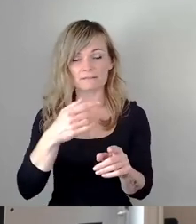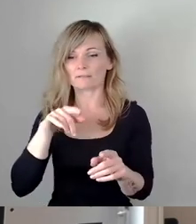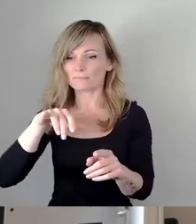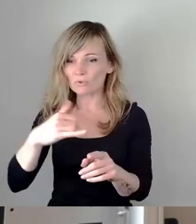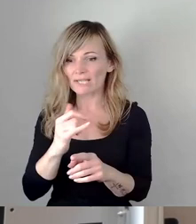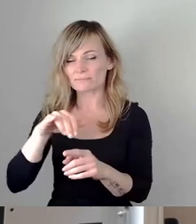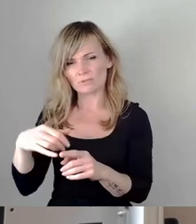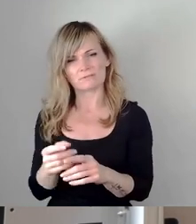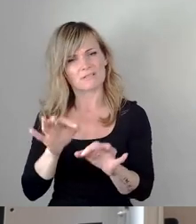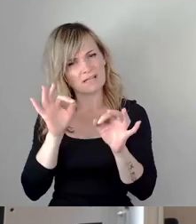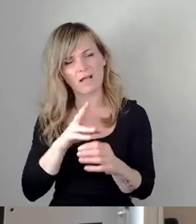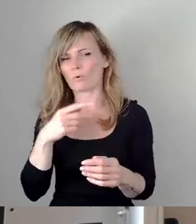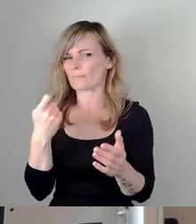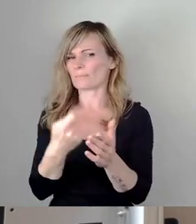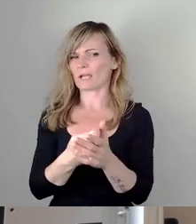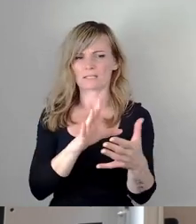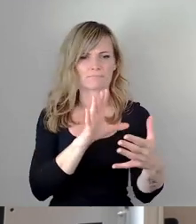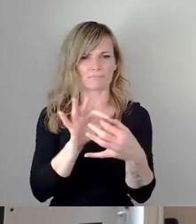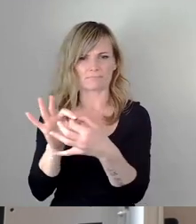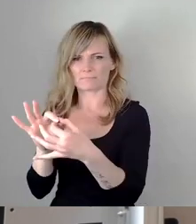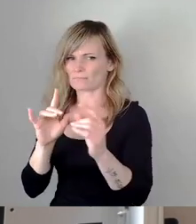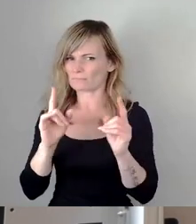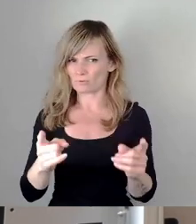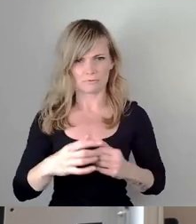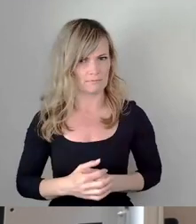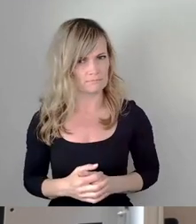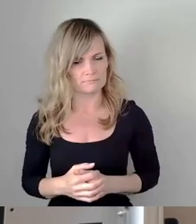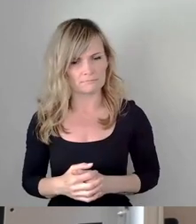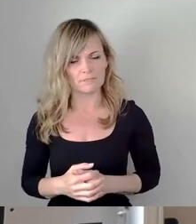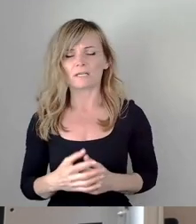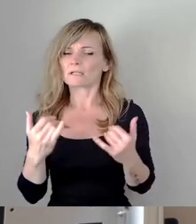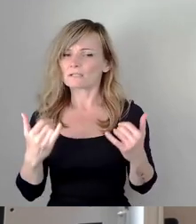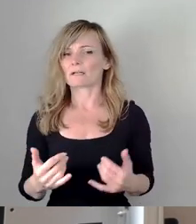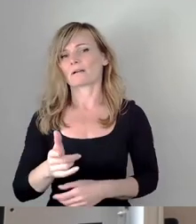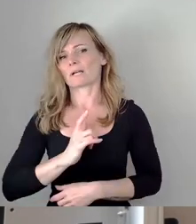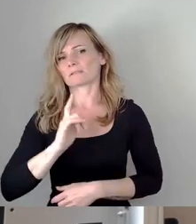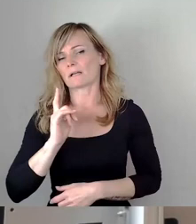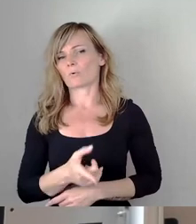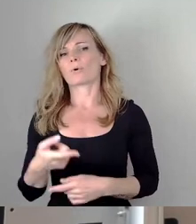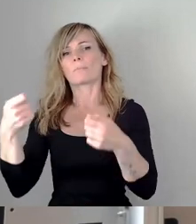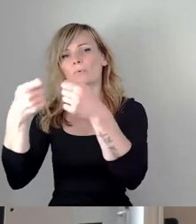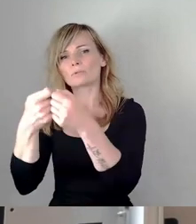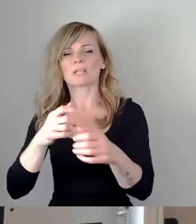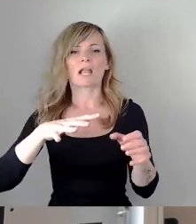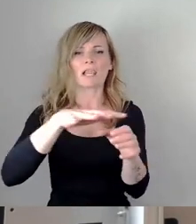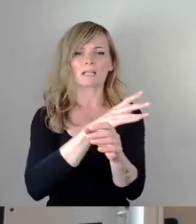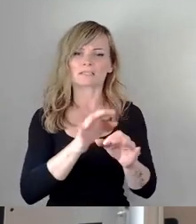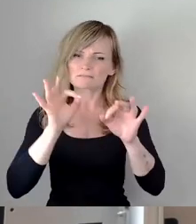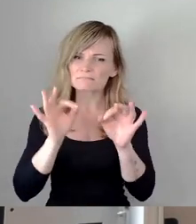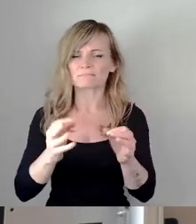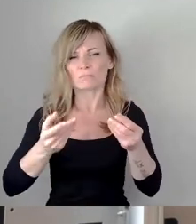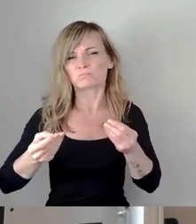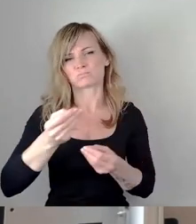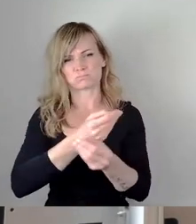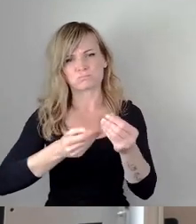auch, dass jetzt konkrete Gespräche und Verhandlungen geführt werden mit Bund und mit dem Land, um Klarheit darüber zu